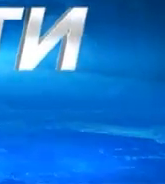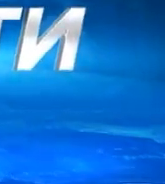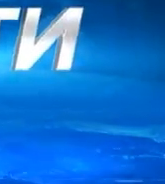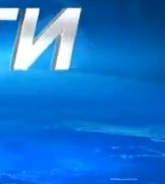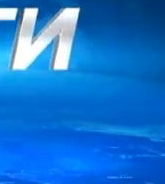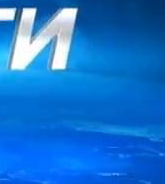Редактор субтитров.Семкин